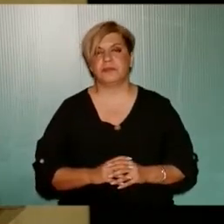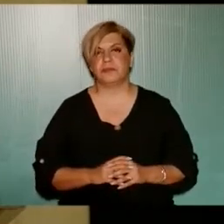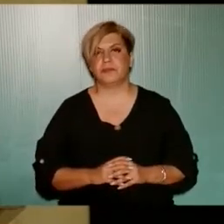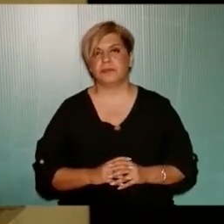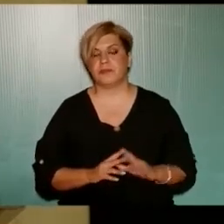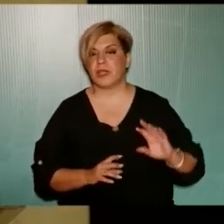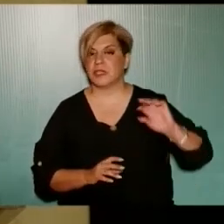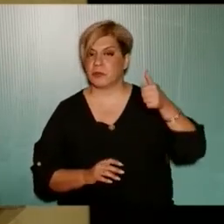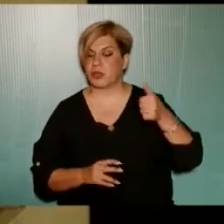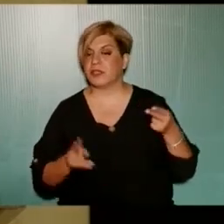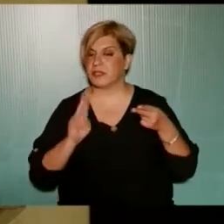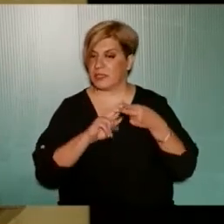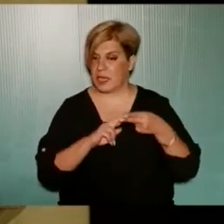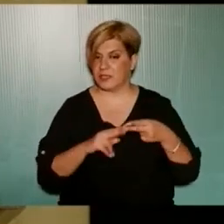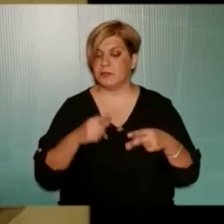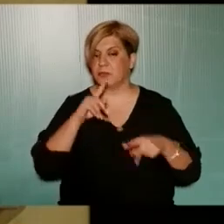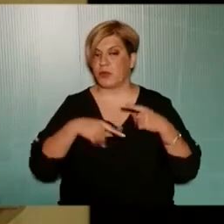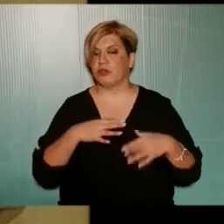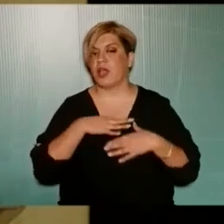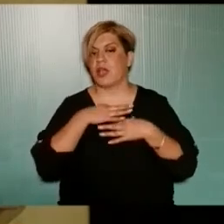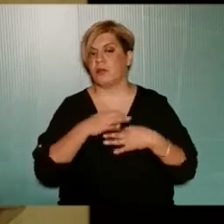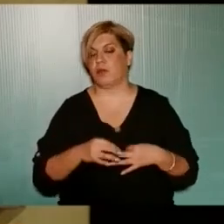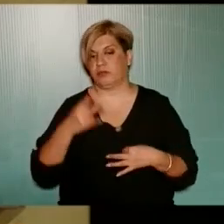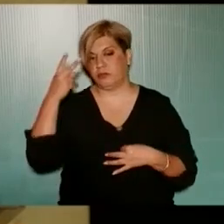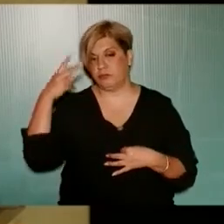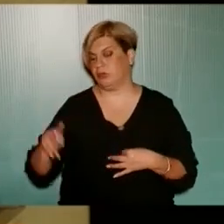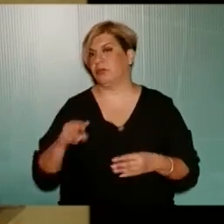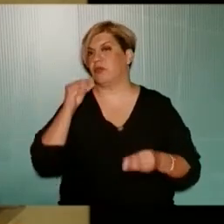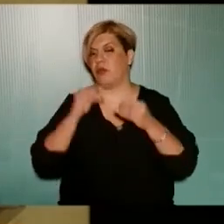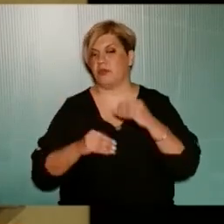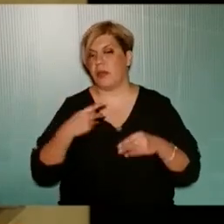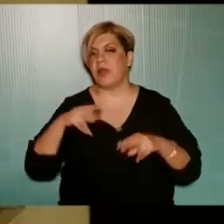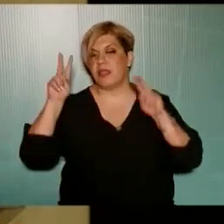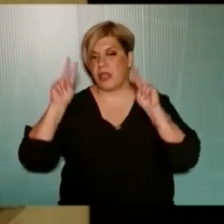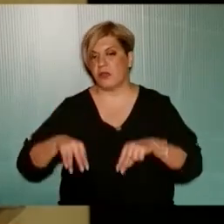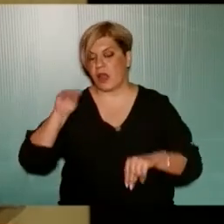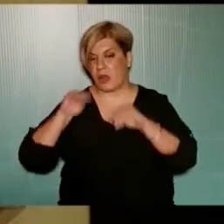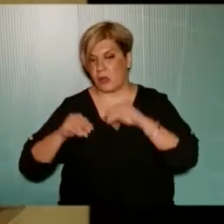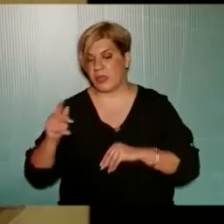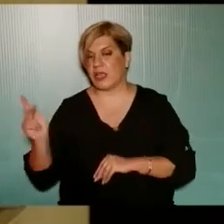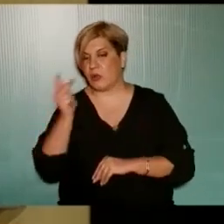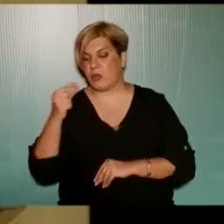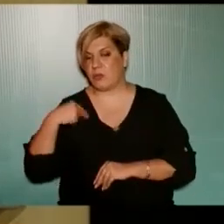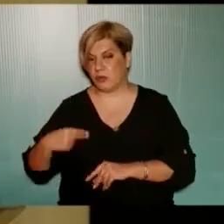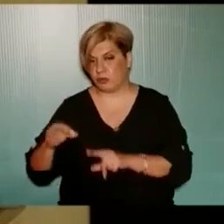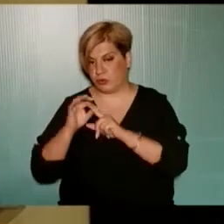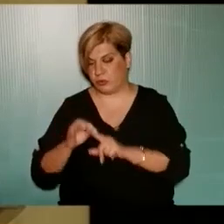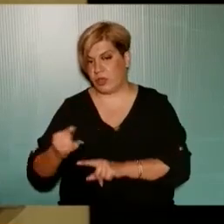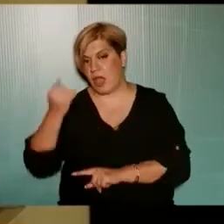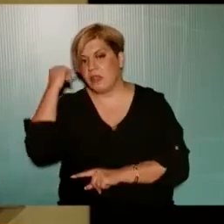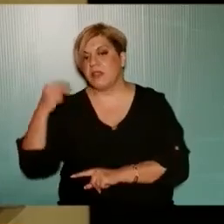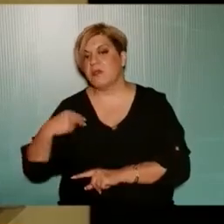Στην πρώτη συνάντηση και το ποιος εκπροσωπεί τη διοίκηση είναι πρόβλημα της διοίκησης. Αν δεν αναγνωρίζει τους εκλεγμένους στις κοινοτικούς και δημοτικούς συμβούλους και